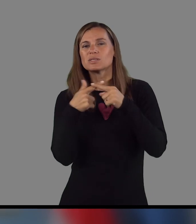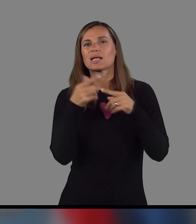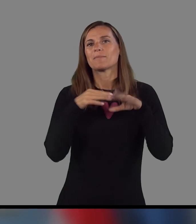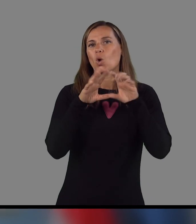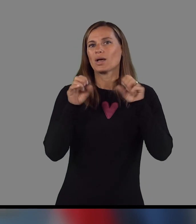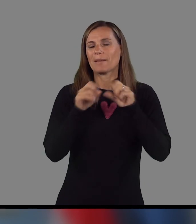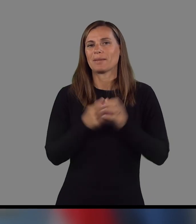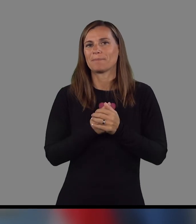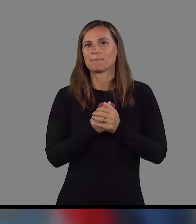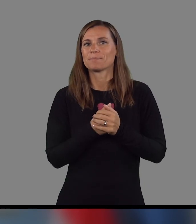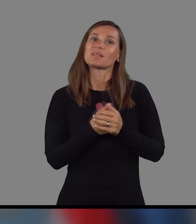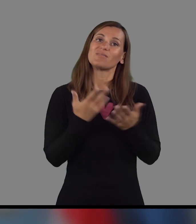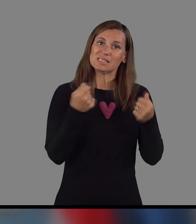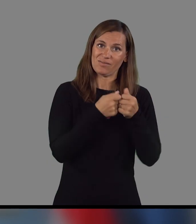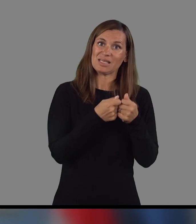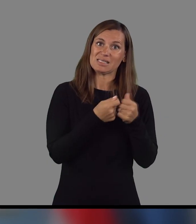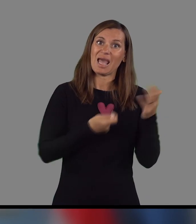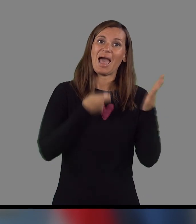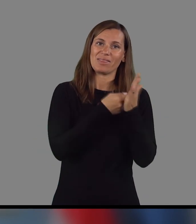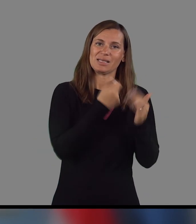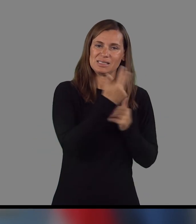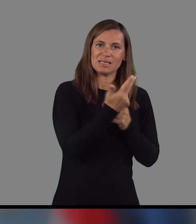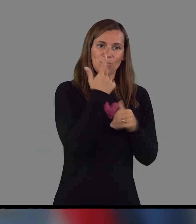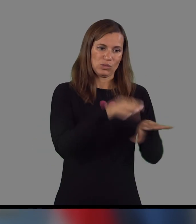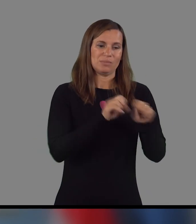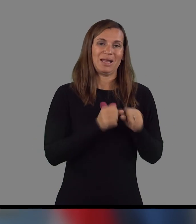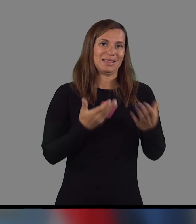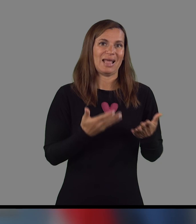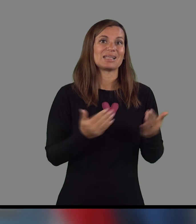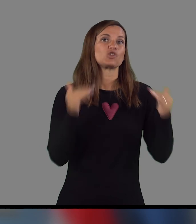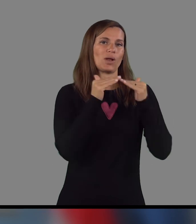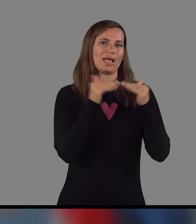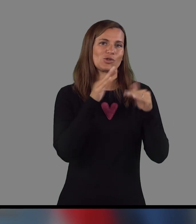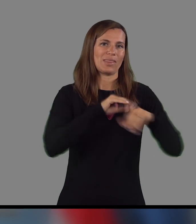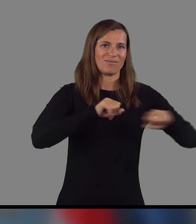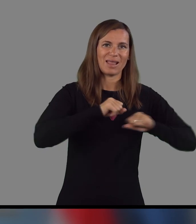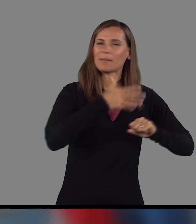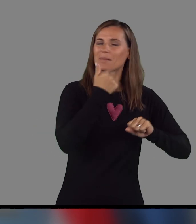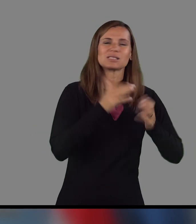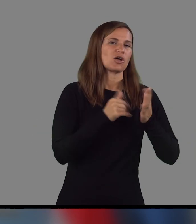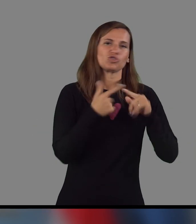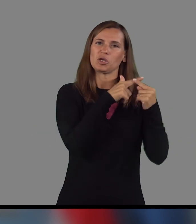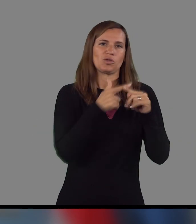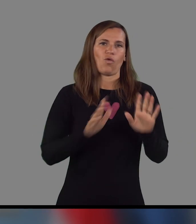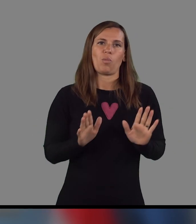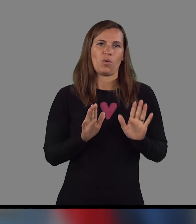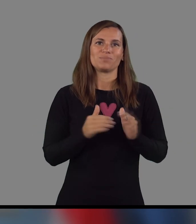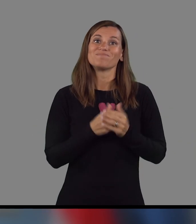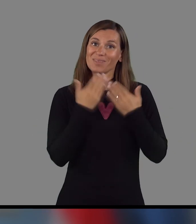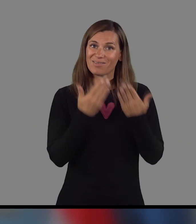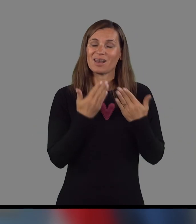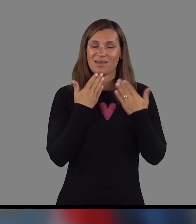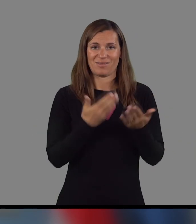kakšnih ukrepih? Zvezi z aneksom, aneks 3 je bil spredanen so glasno na vladi brez kakšnikoli pomislikov.